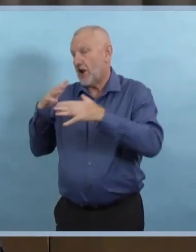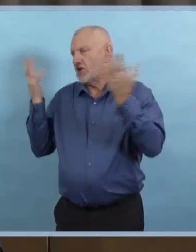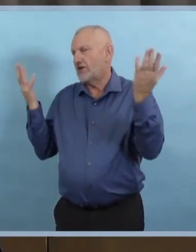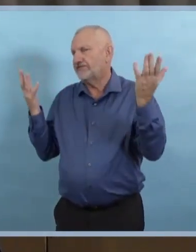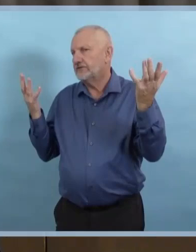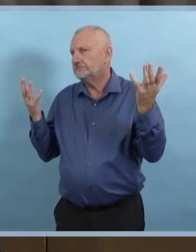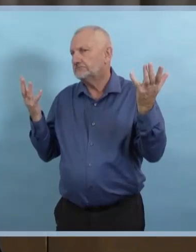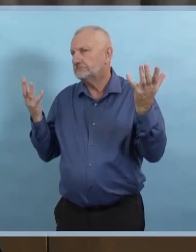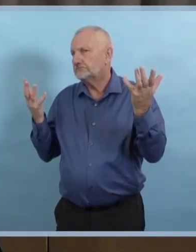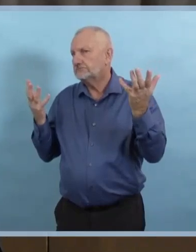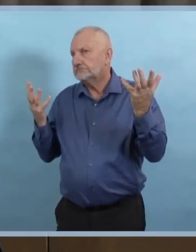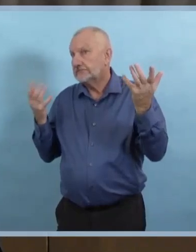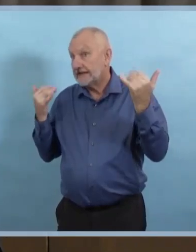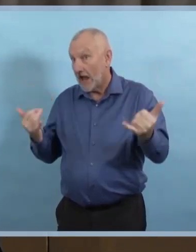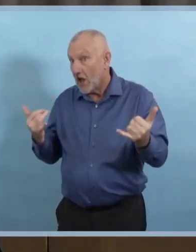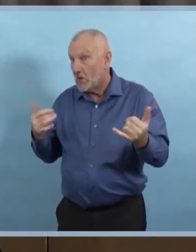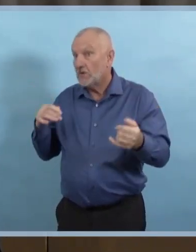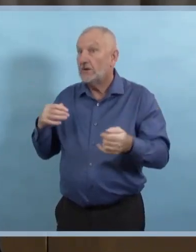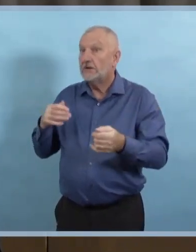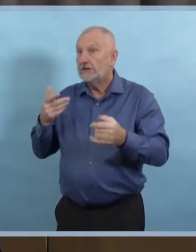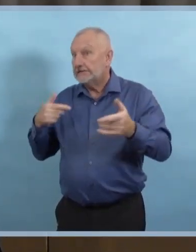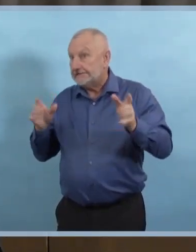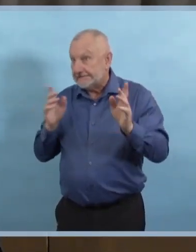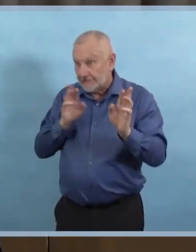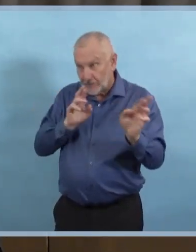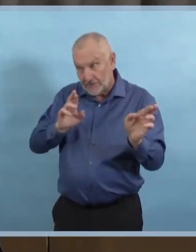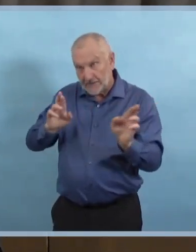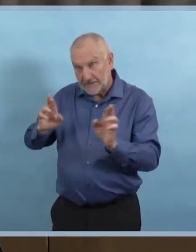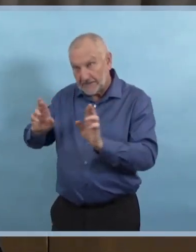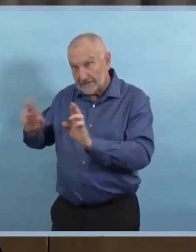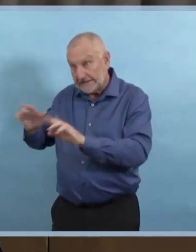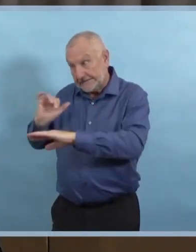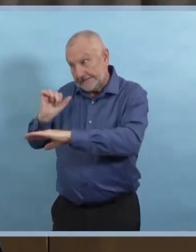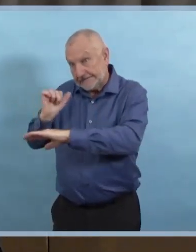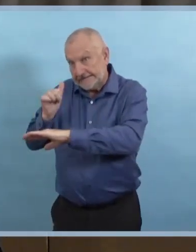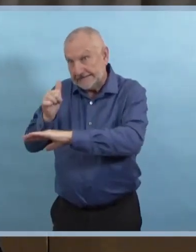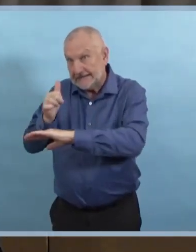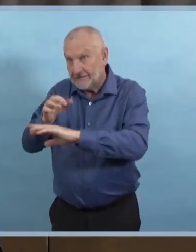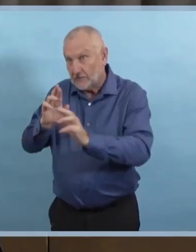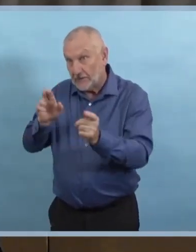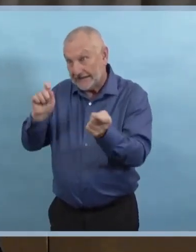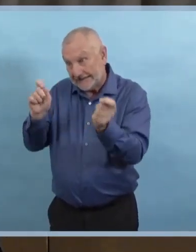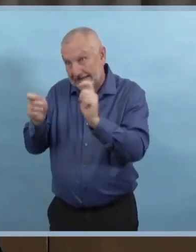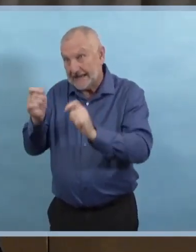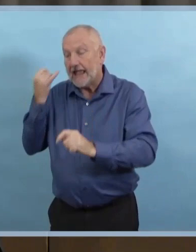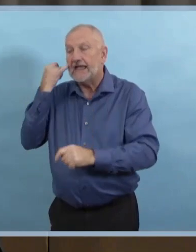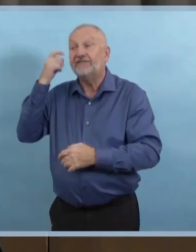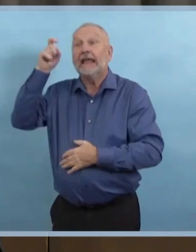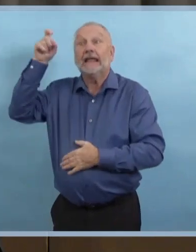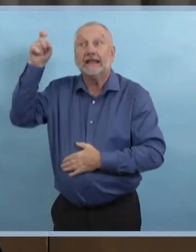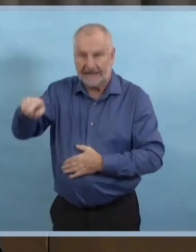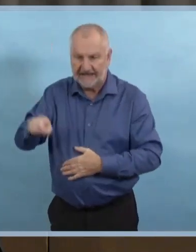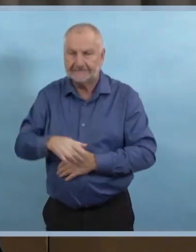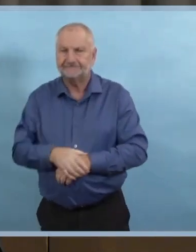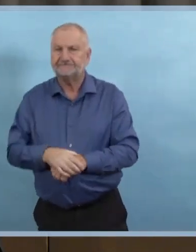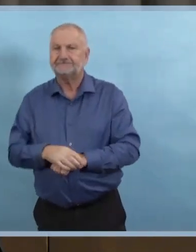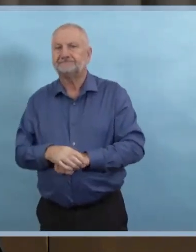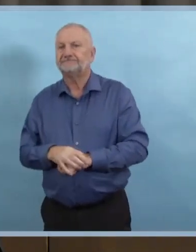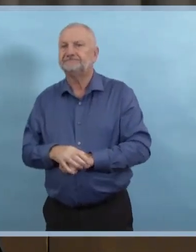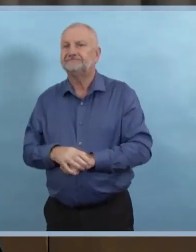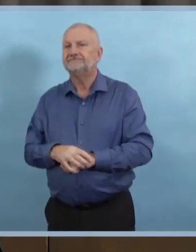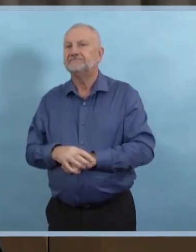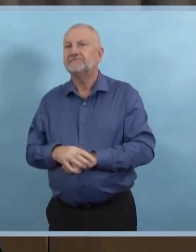mesure que nous devons le faire. Donc, il s'agit vraiment… Je ne peux pas vous donner de réponse directe parce que ça dépend beaucoup de